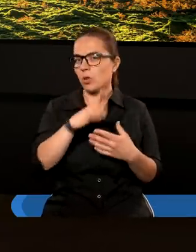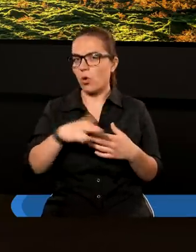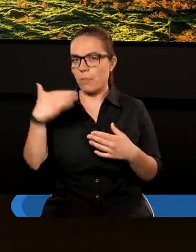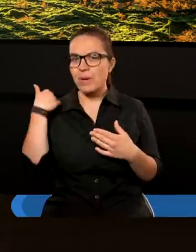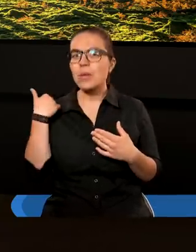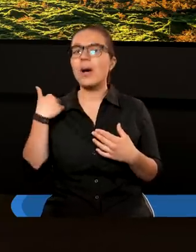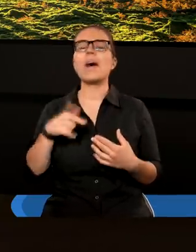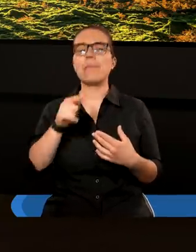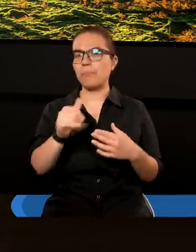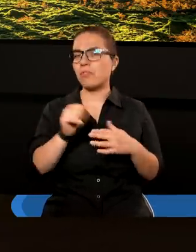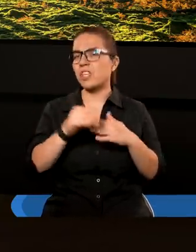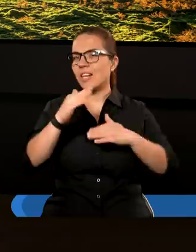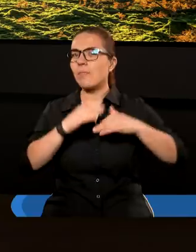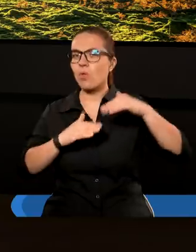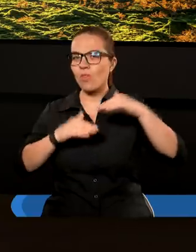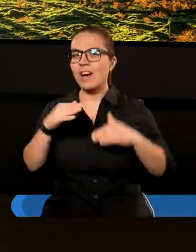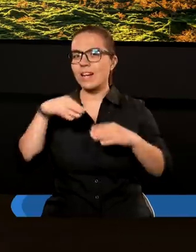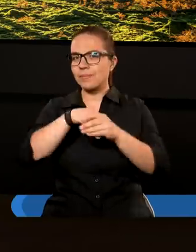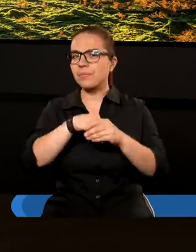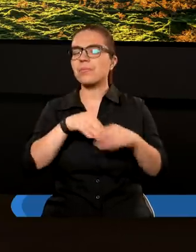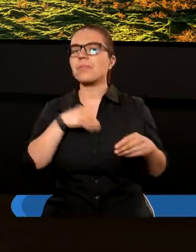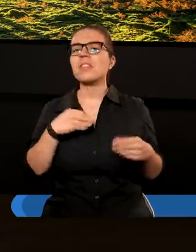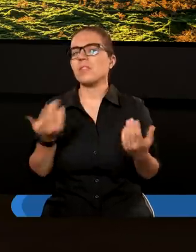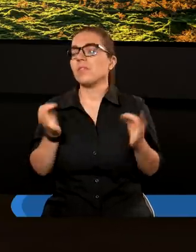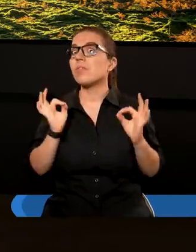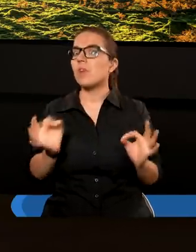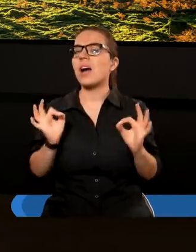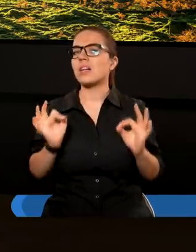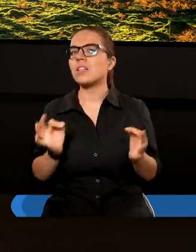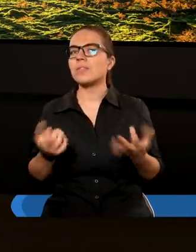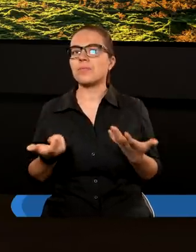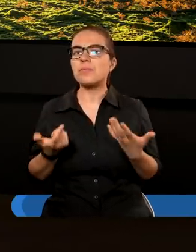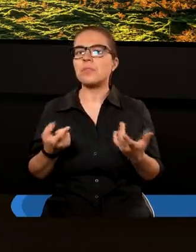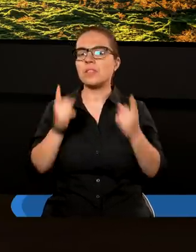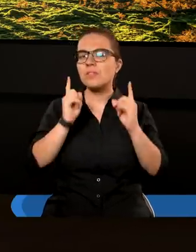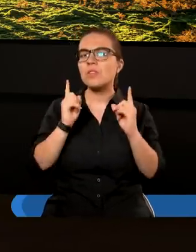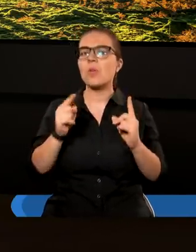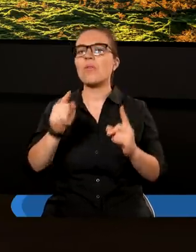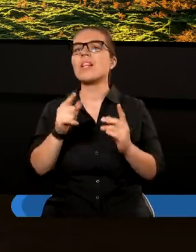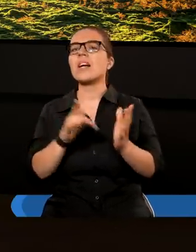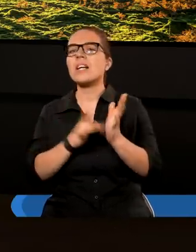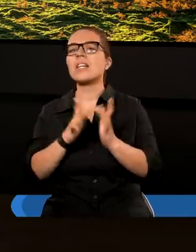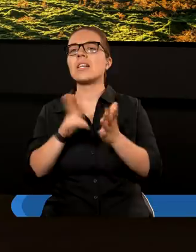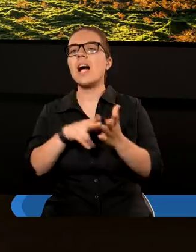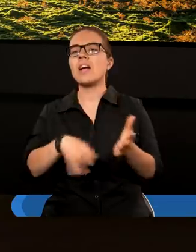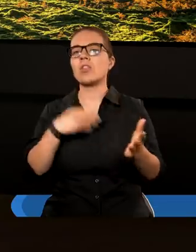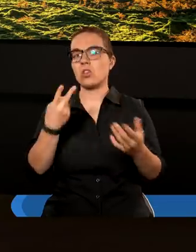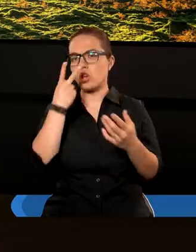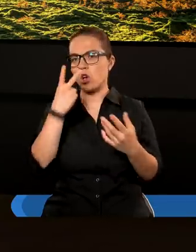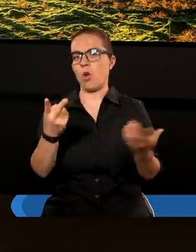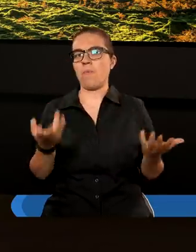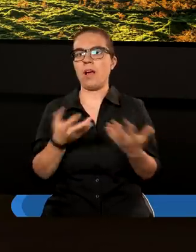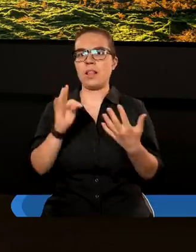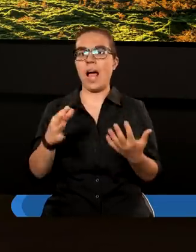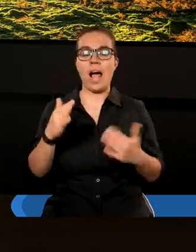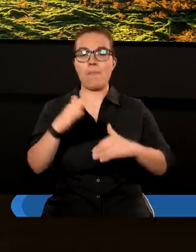przez 40 lat budowana i właściwie zwracając uwagę Chrystusa na tą świątynię mówią, zobacz